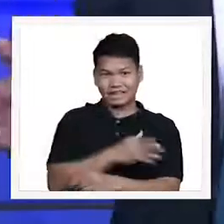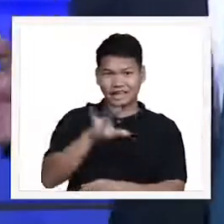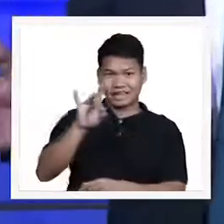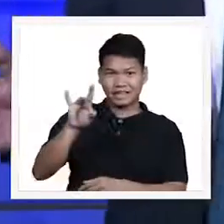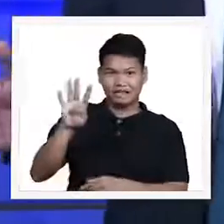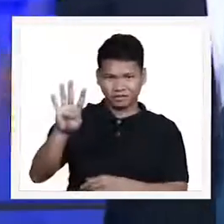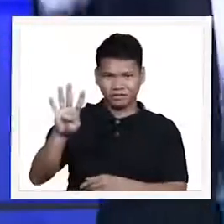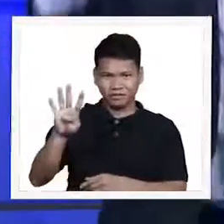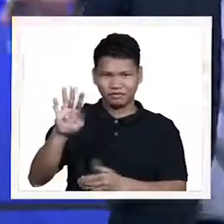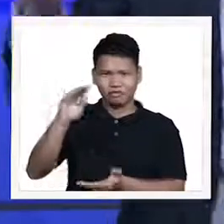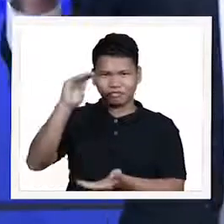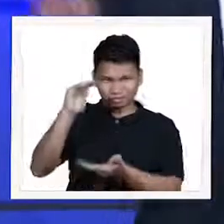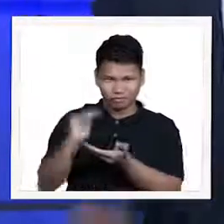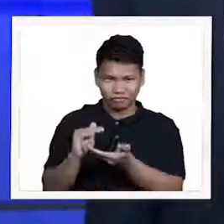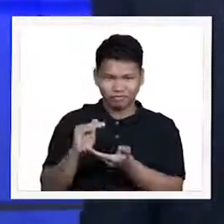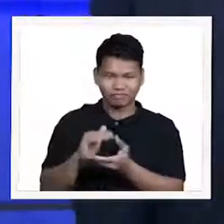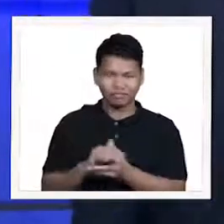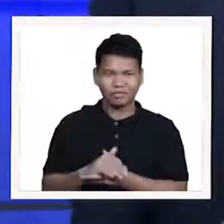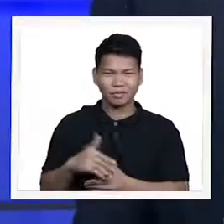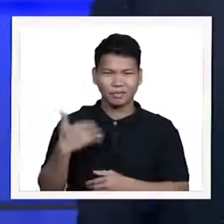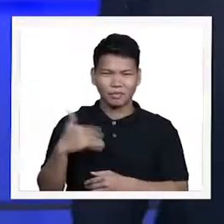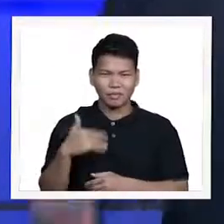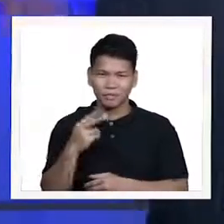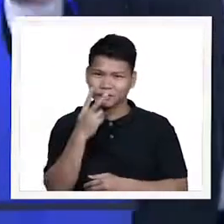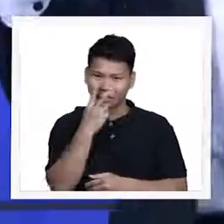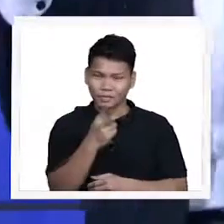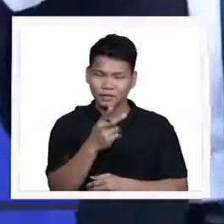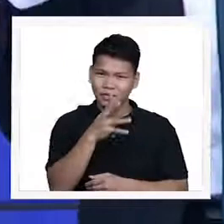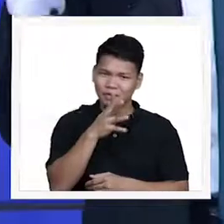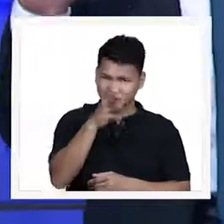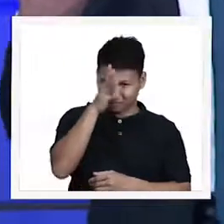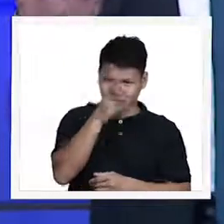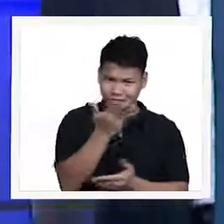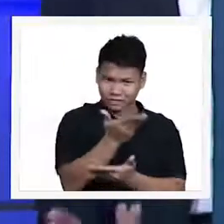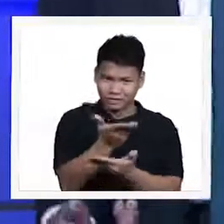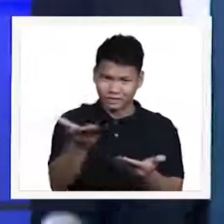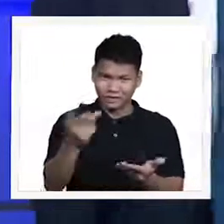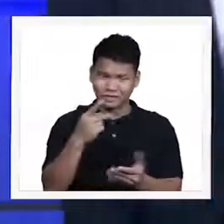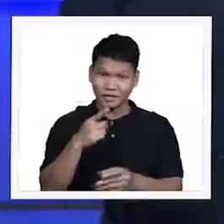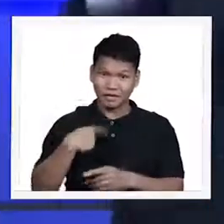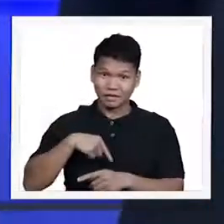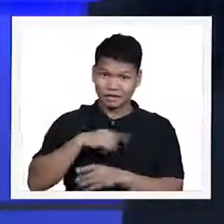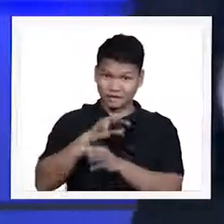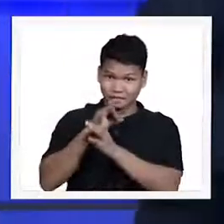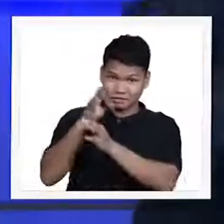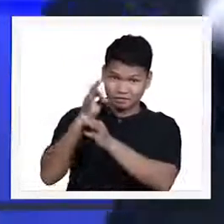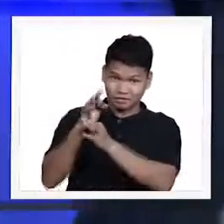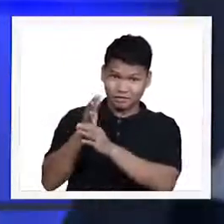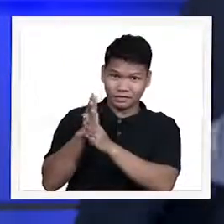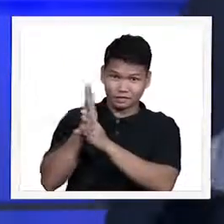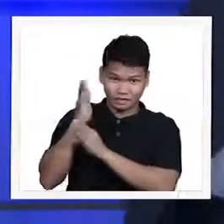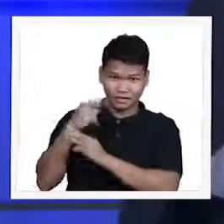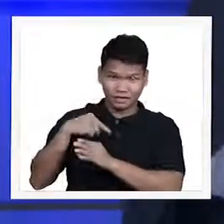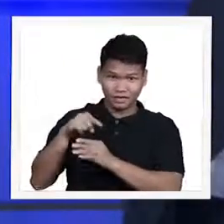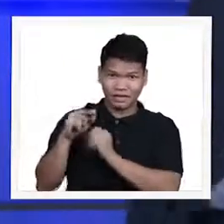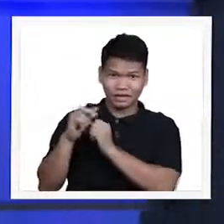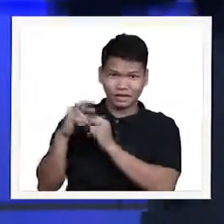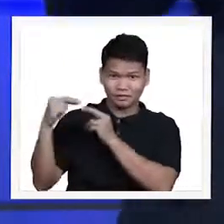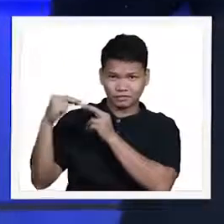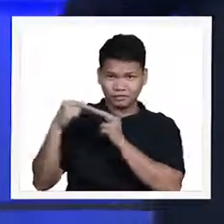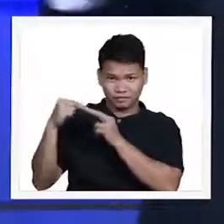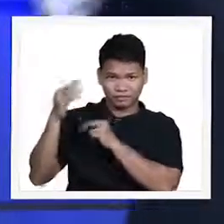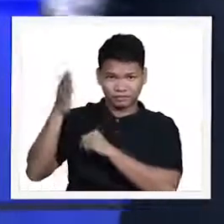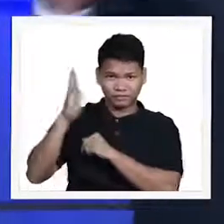magulang, mga nanay, mga tatay, yung ating pong pananampalataya, yung ating relasyon sa ating Panginoon,